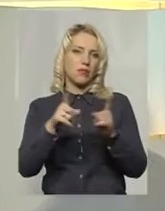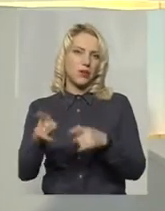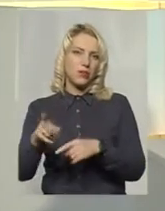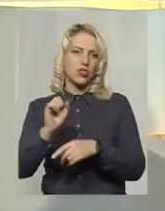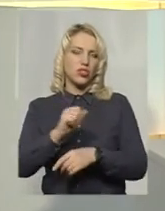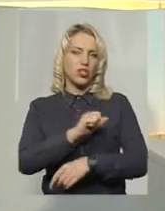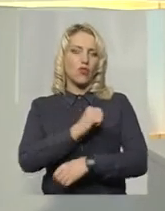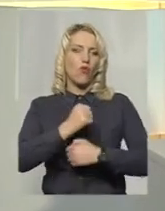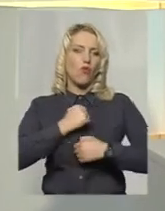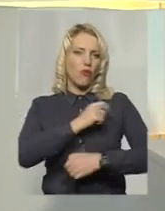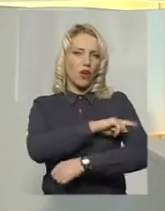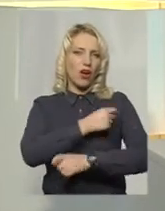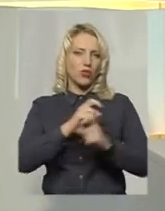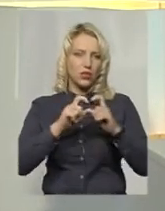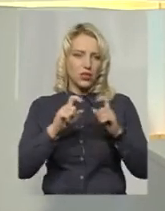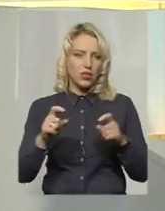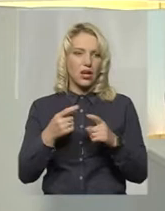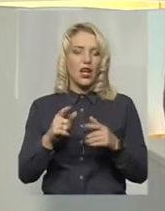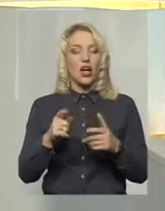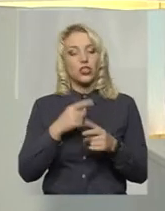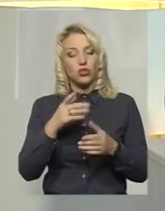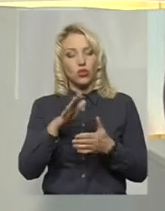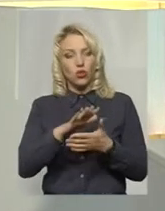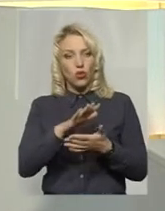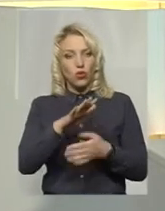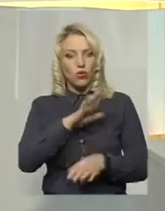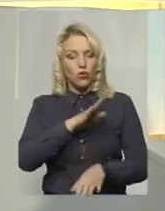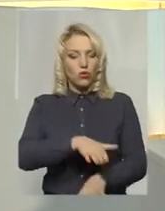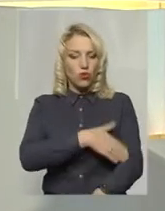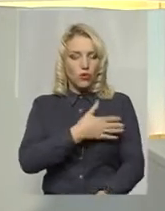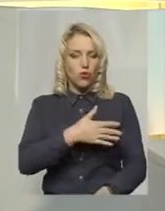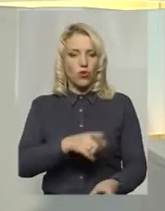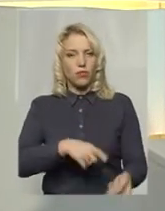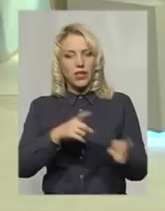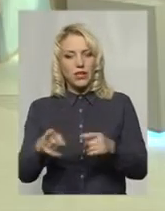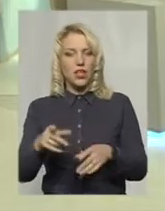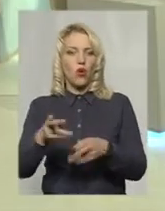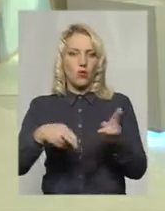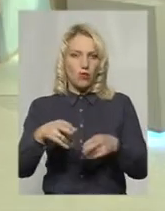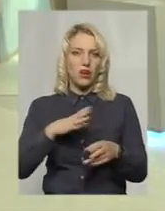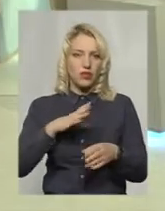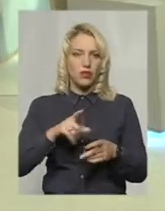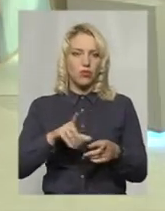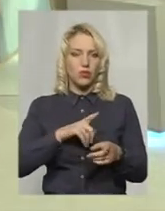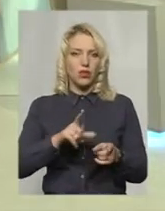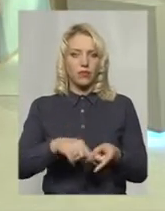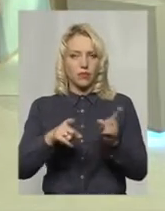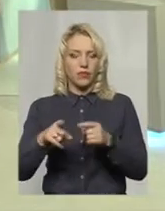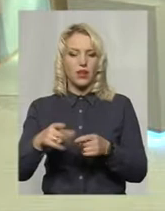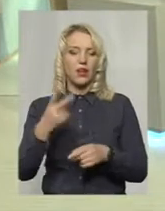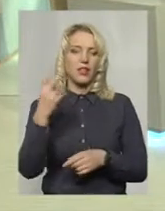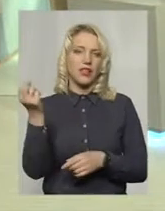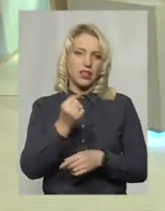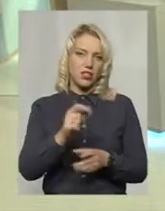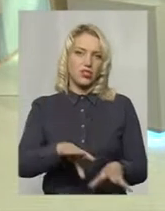довго переїздили? Операції перекладати, відтерміновувати доводилось? Ну, переїздили ми близько двох тижнів,